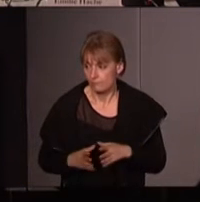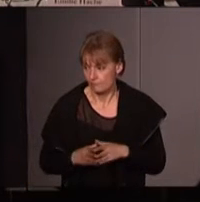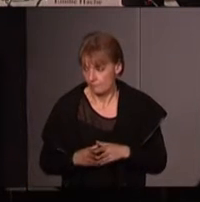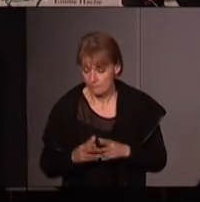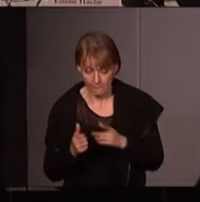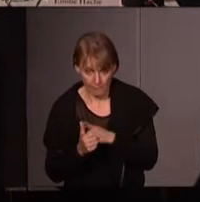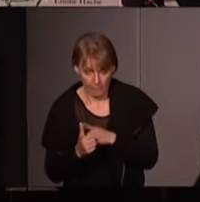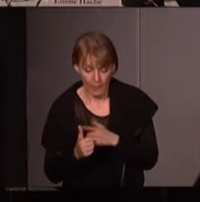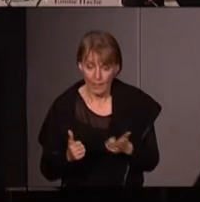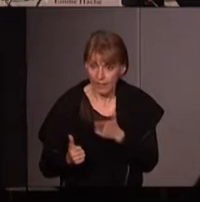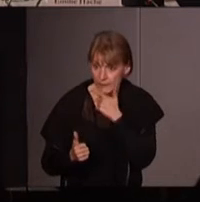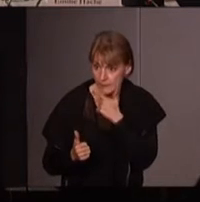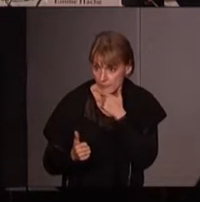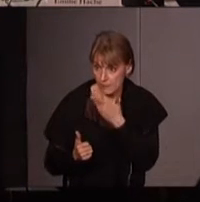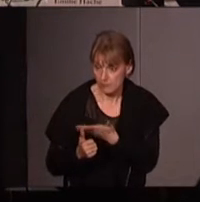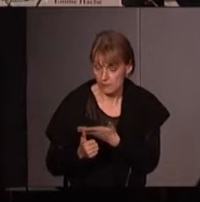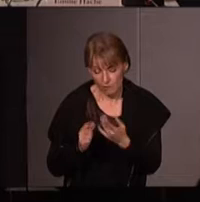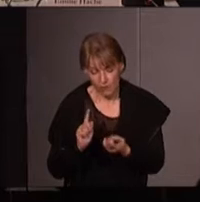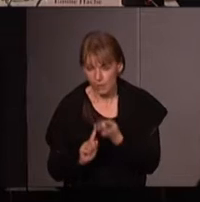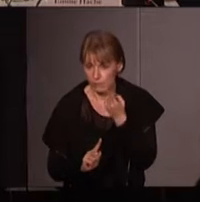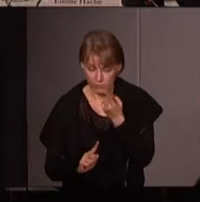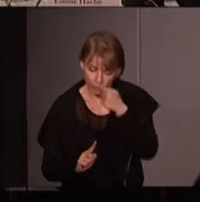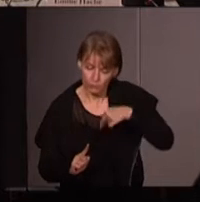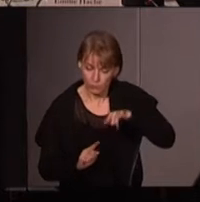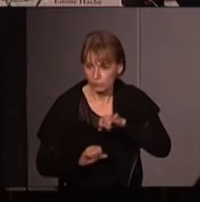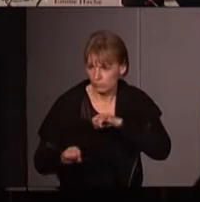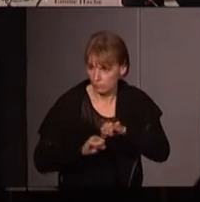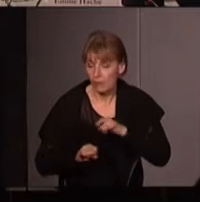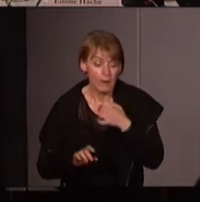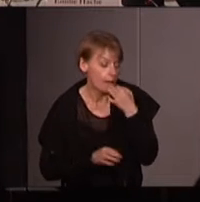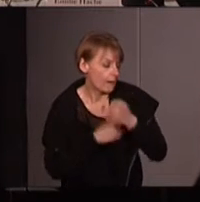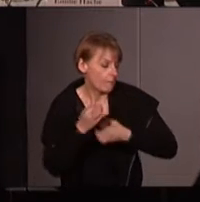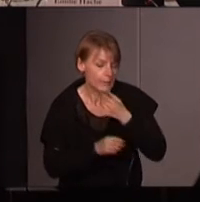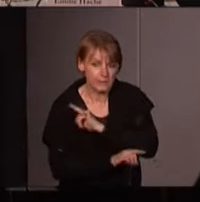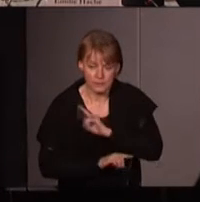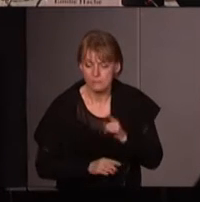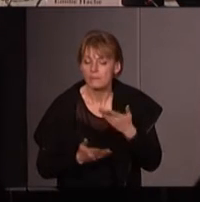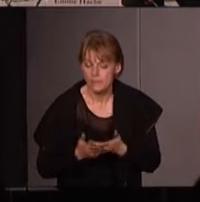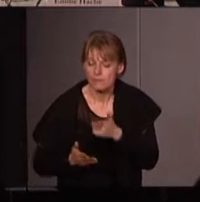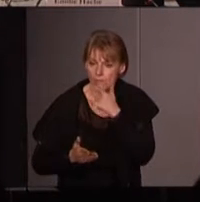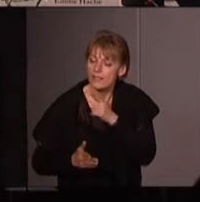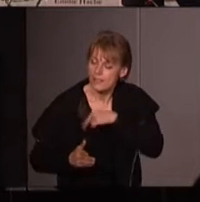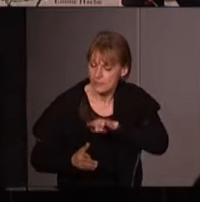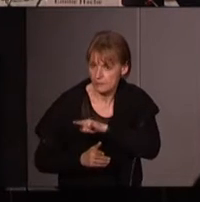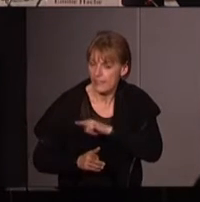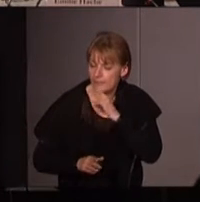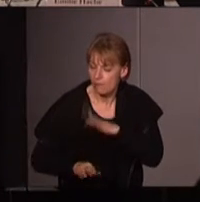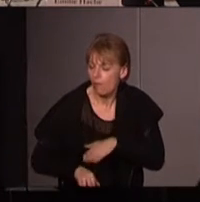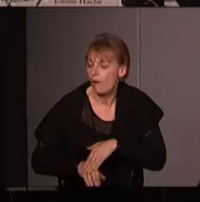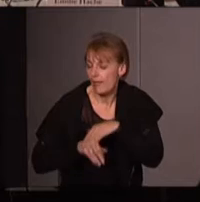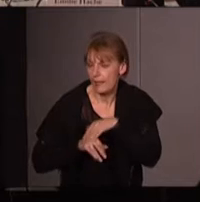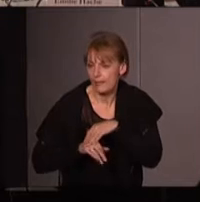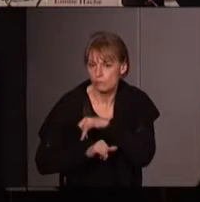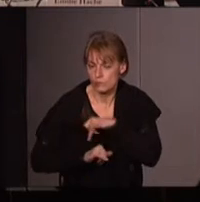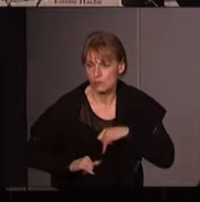premièrement lesbianisme ça a été très très important pour ces mouvements on n'en a pas parlé mais sans les lesbiennes je crois qu'il y aurait eu non